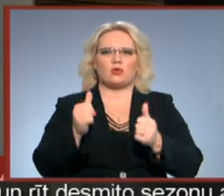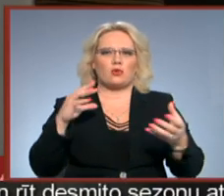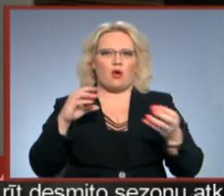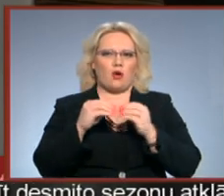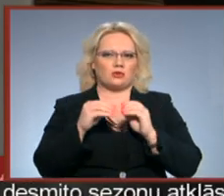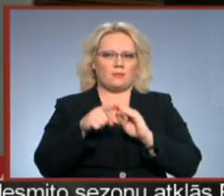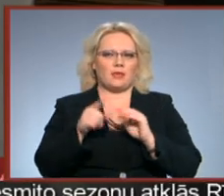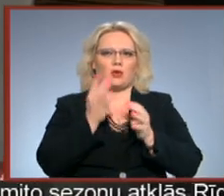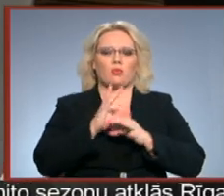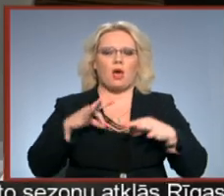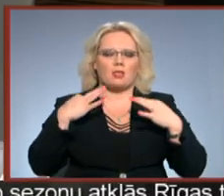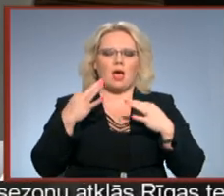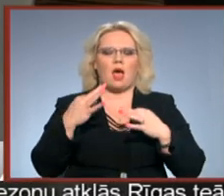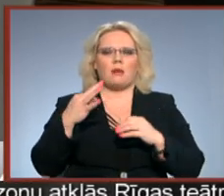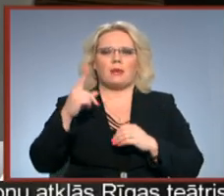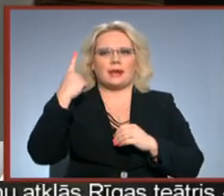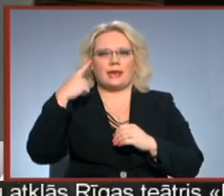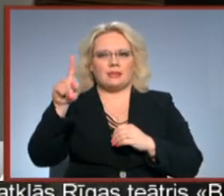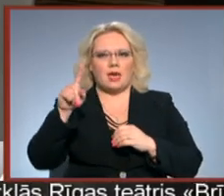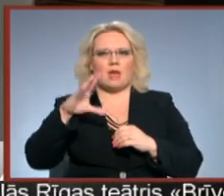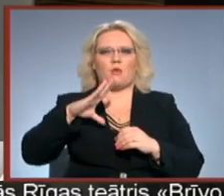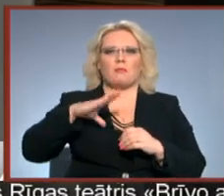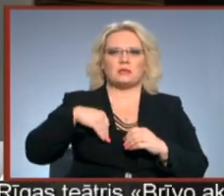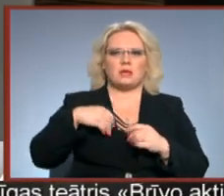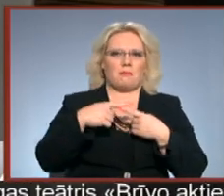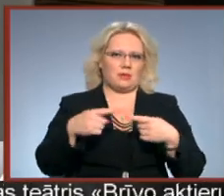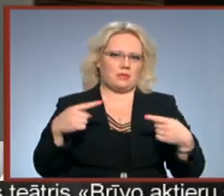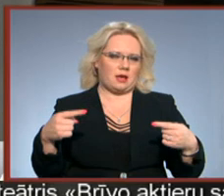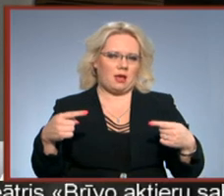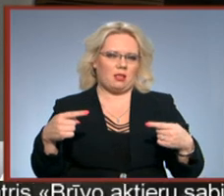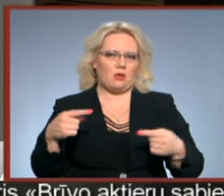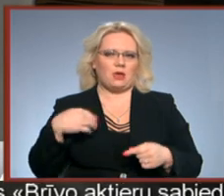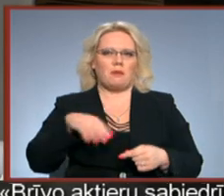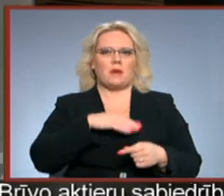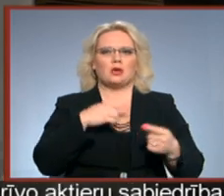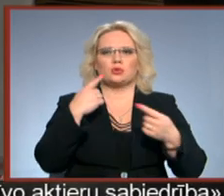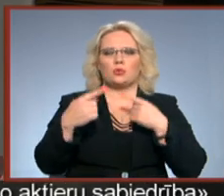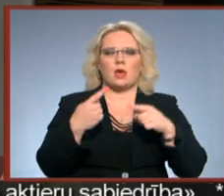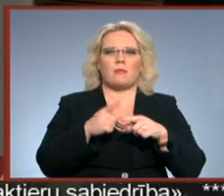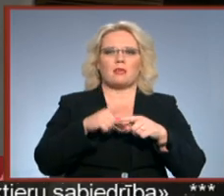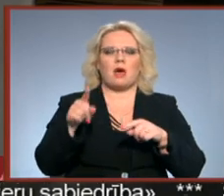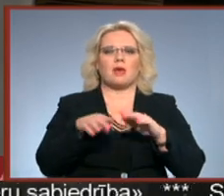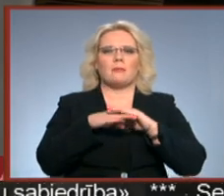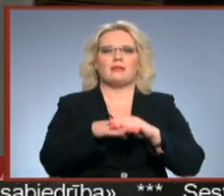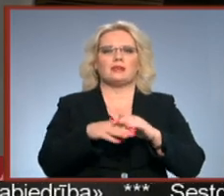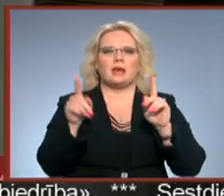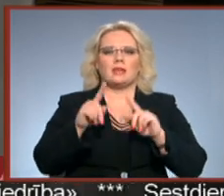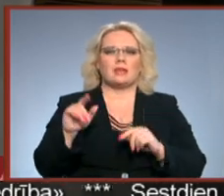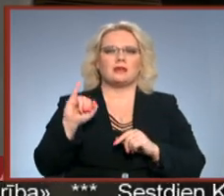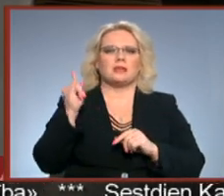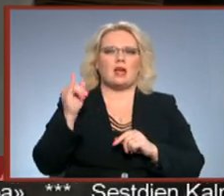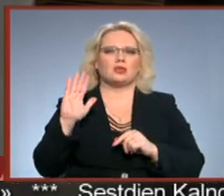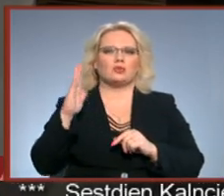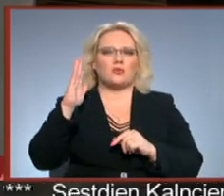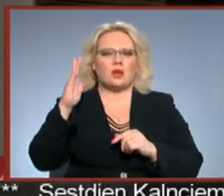Koncertālām, protām, pirmā ir ideja un pēc tam tikai materiāli. Ja mēs runājam par tādām investīciju, lietām kā zaldas, sudrubas,